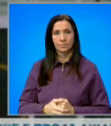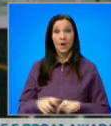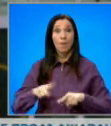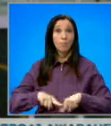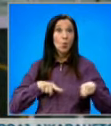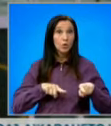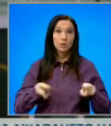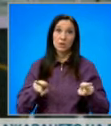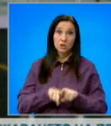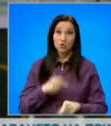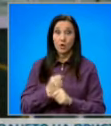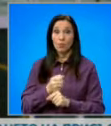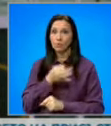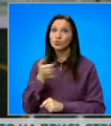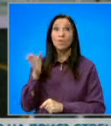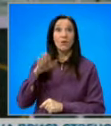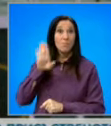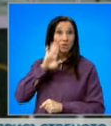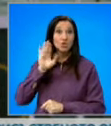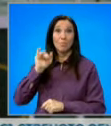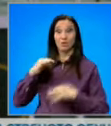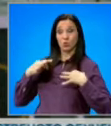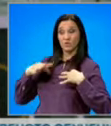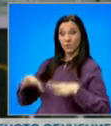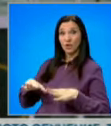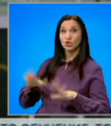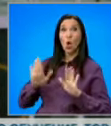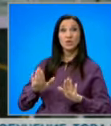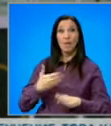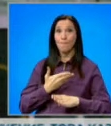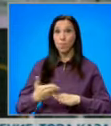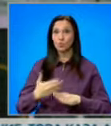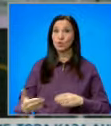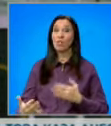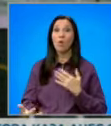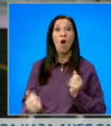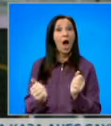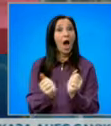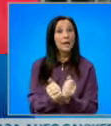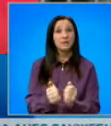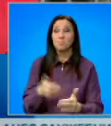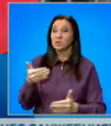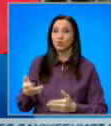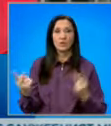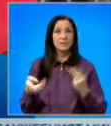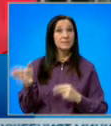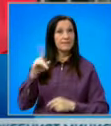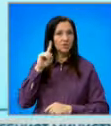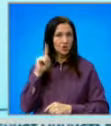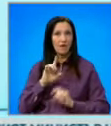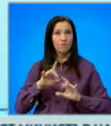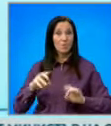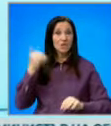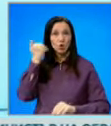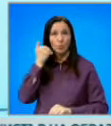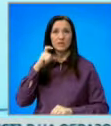Прокуратурата също работи по случая. Дали мъжът ще бъде освободен или ще остане за постоянно в афареста, предстои да разберем през следващите дни. Информация от Добринища